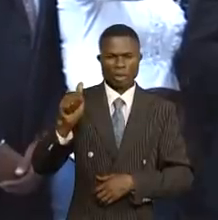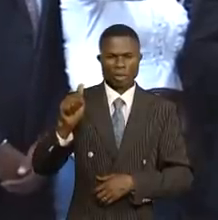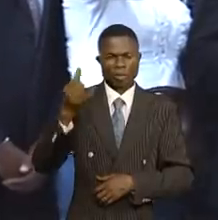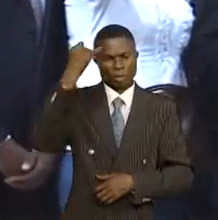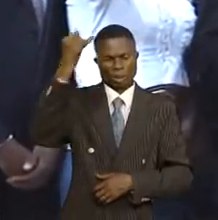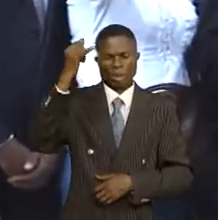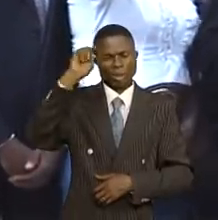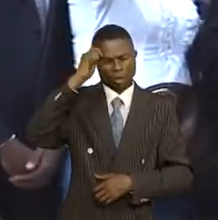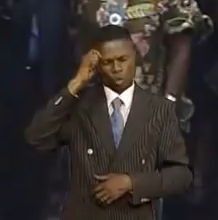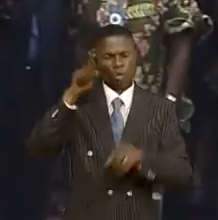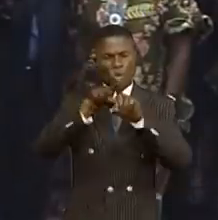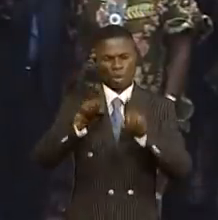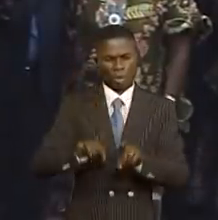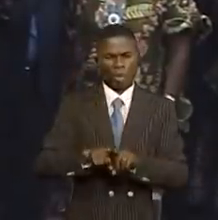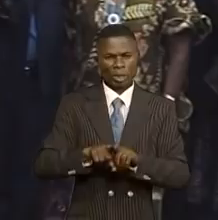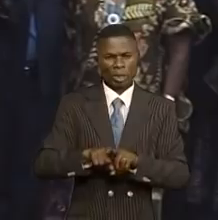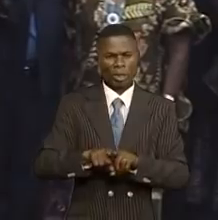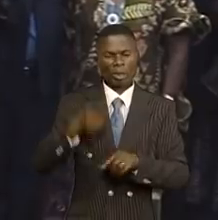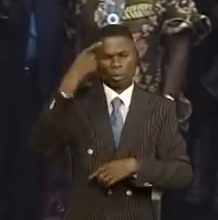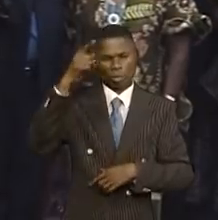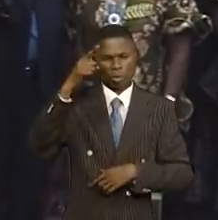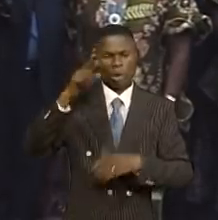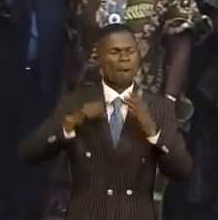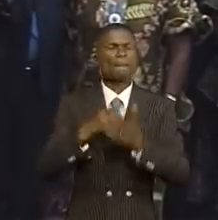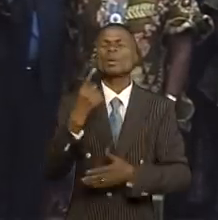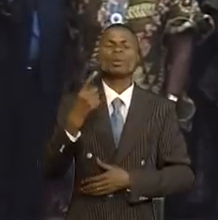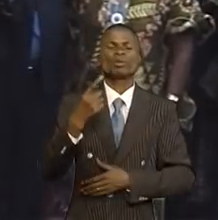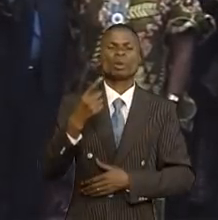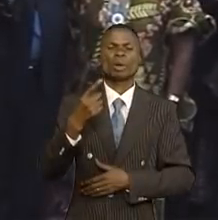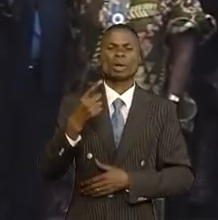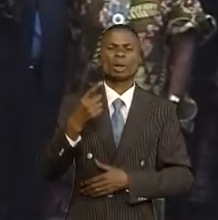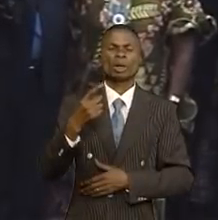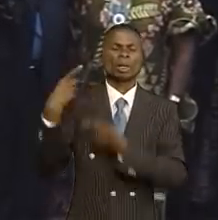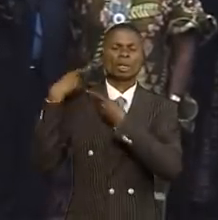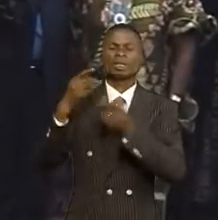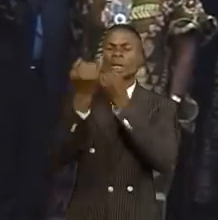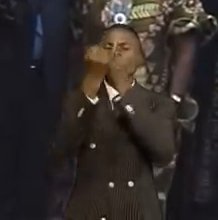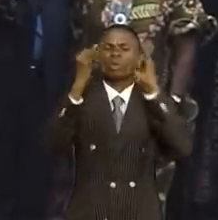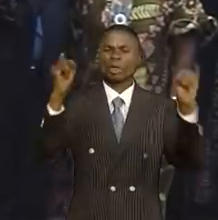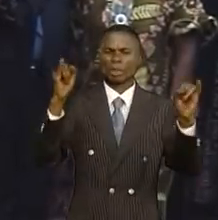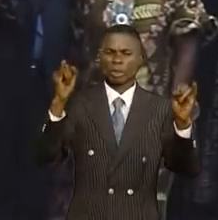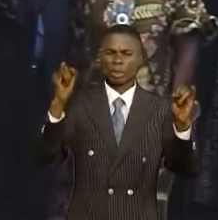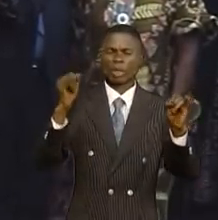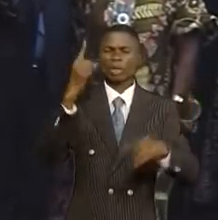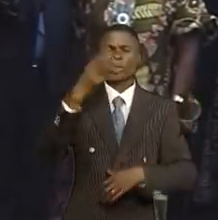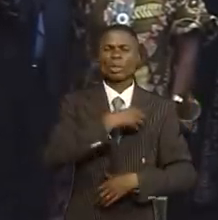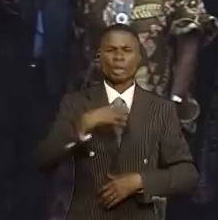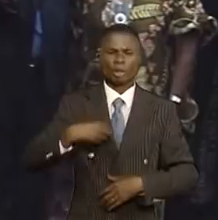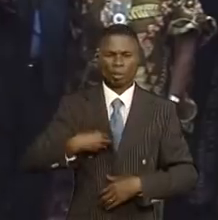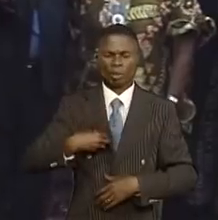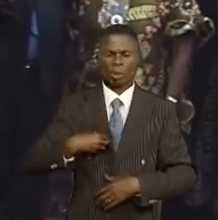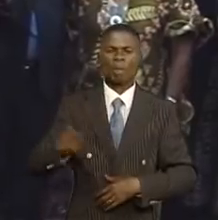'opinion se souviendra que c'est pour la toute première fois depuis l'indépendance qu'une femme de cette